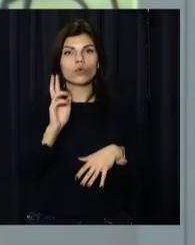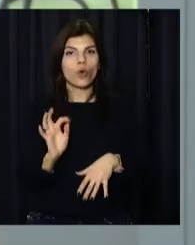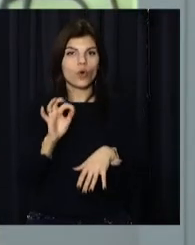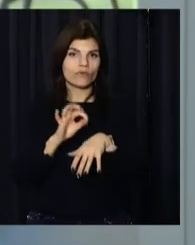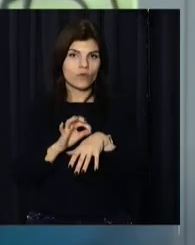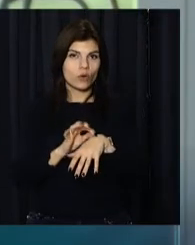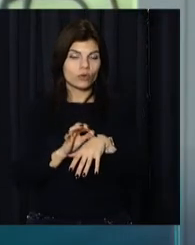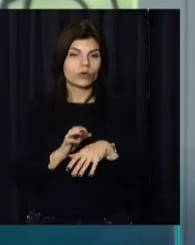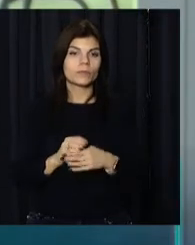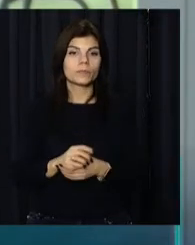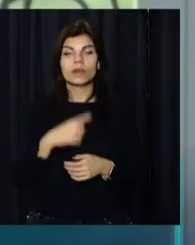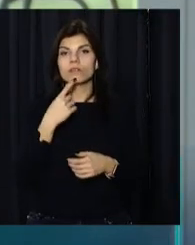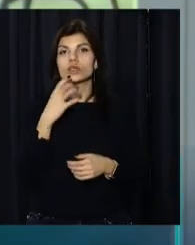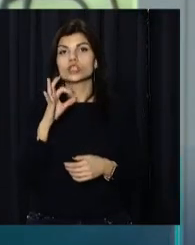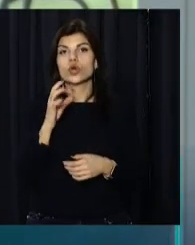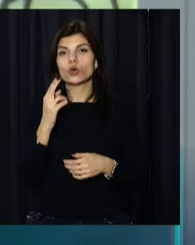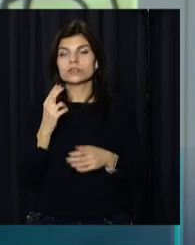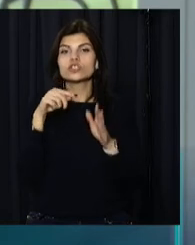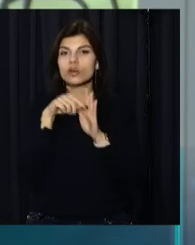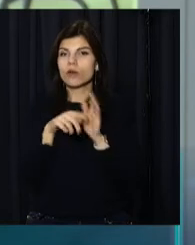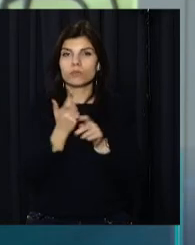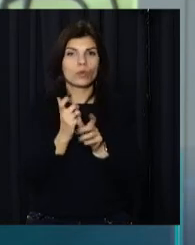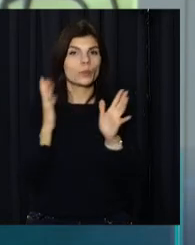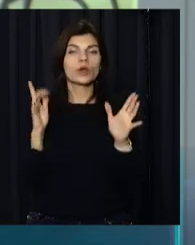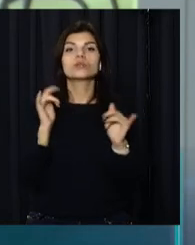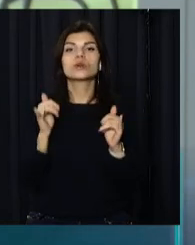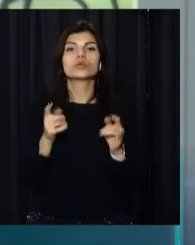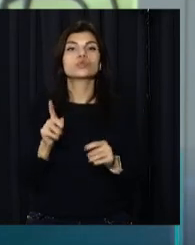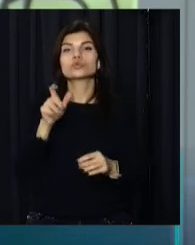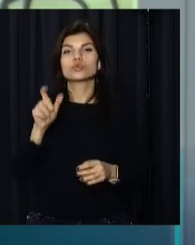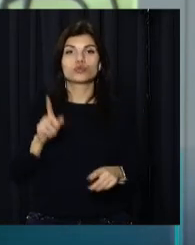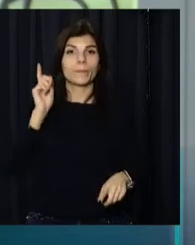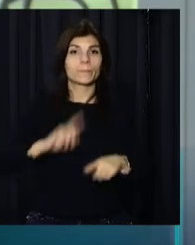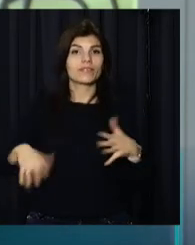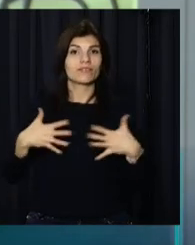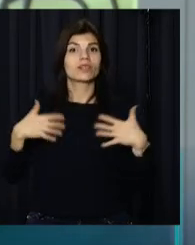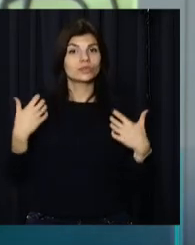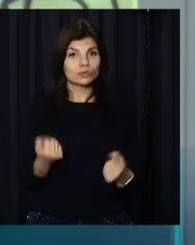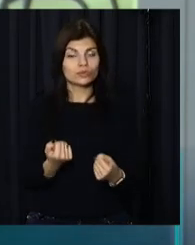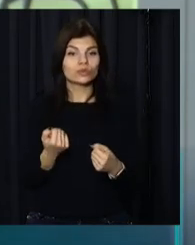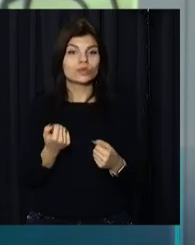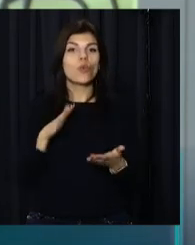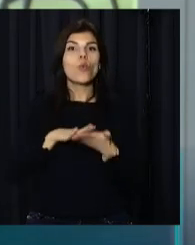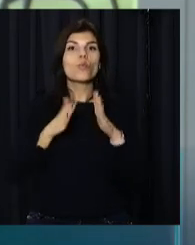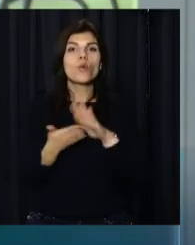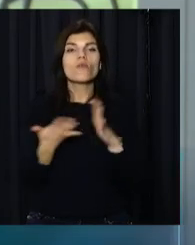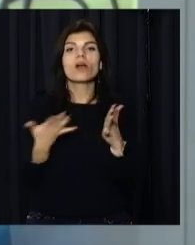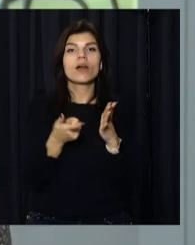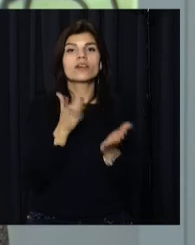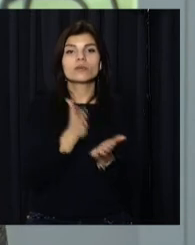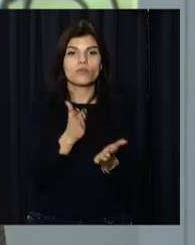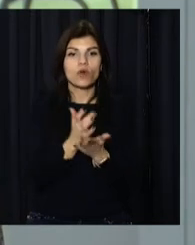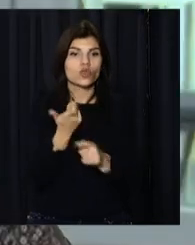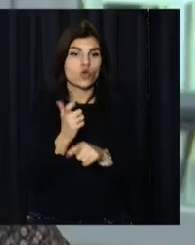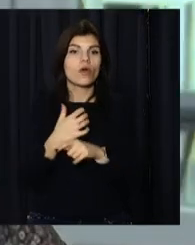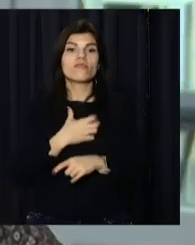має велике соціальне значення, тому що для того, щоб пацієнт скоріше виздоровлював, умови, в яких він перебуває,